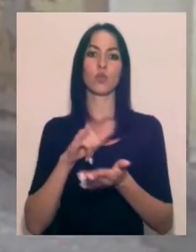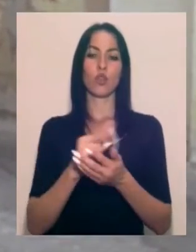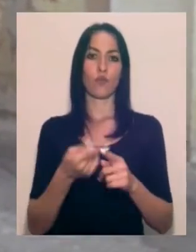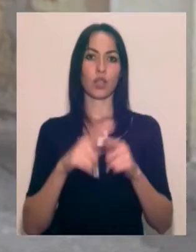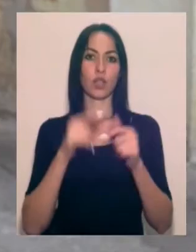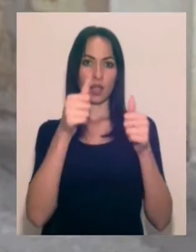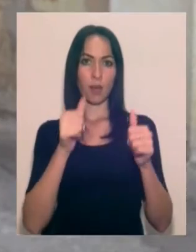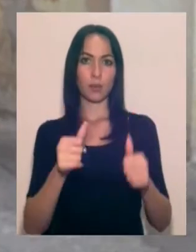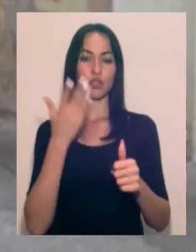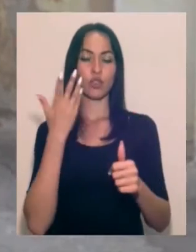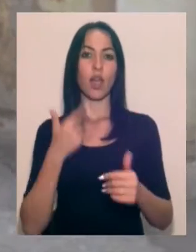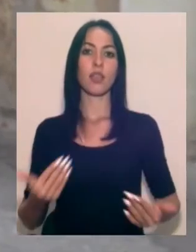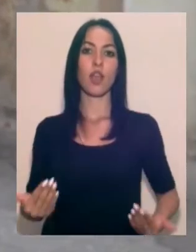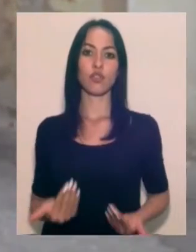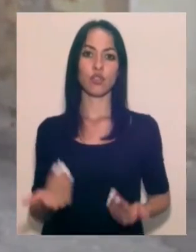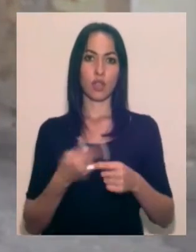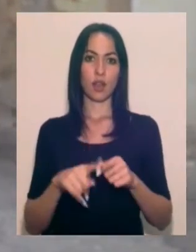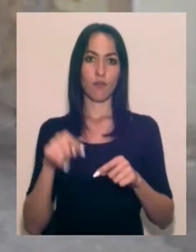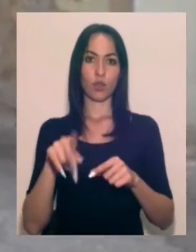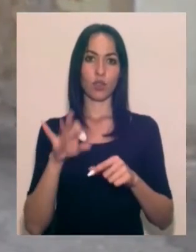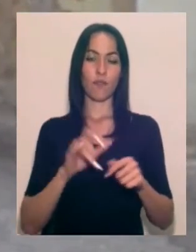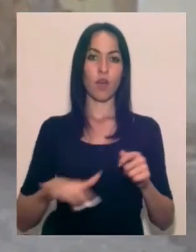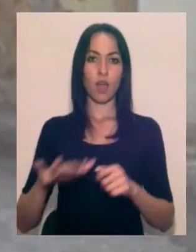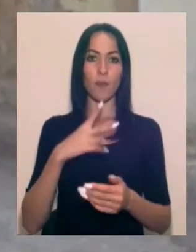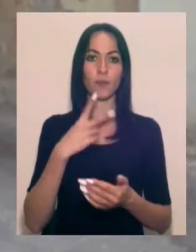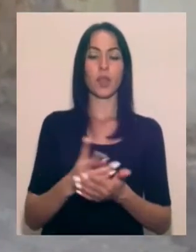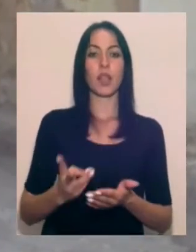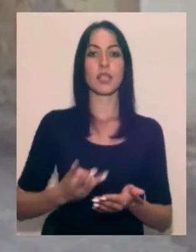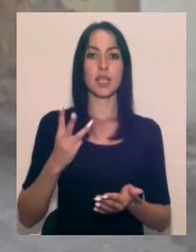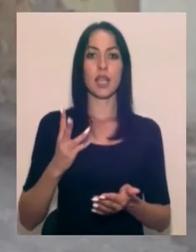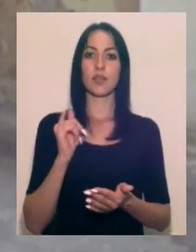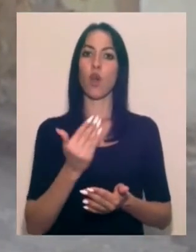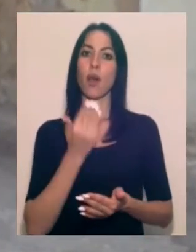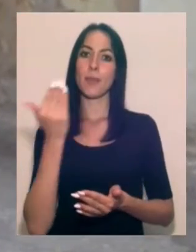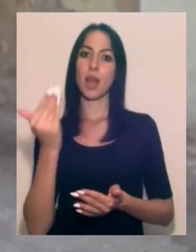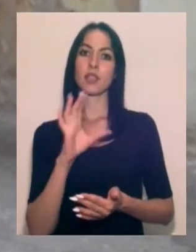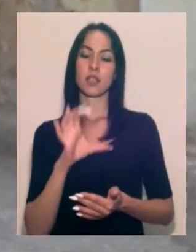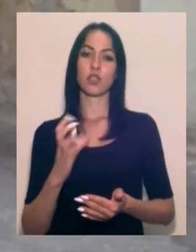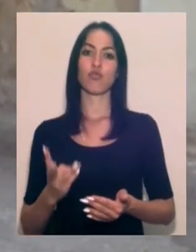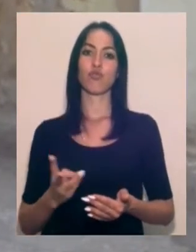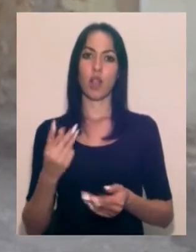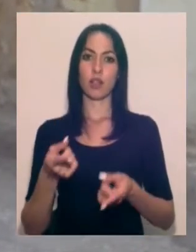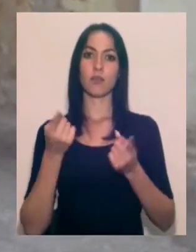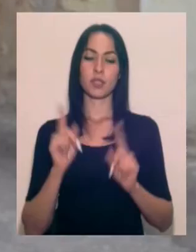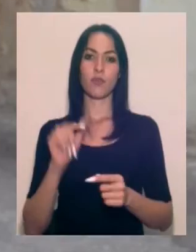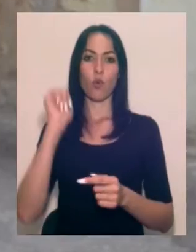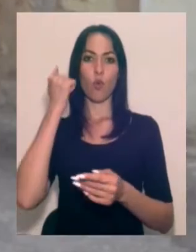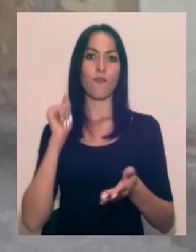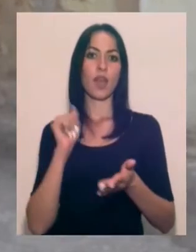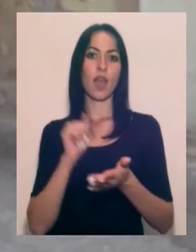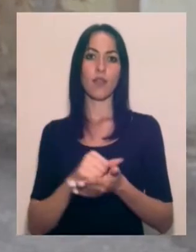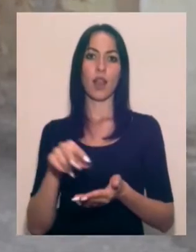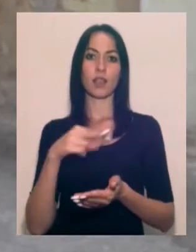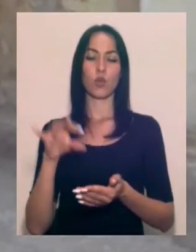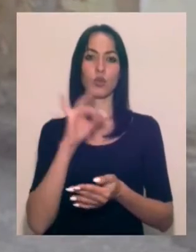жителі цього двора провели іниціативу, обратися з желанням действительно увековечити літературну історію їх